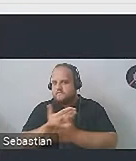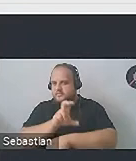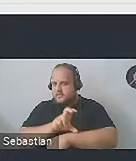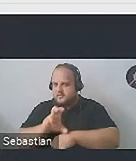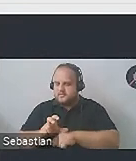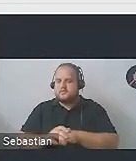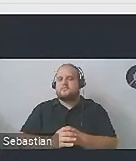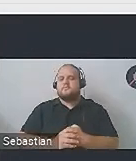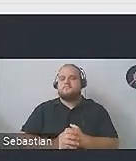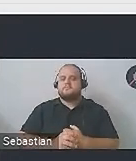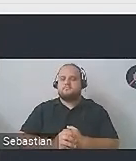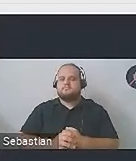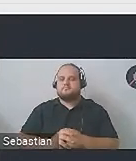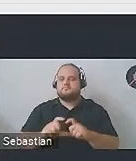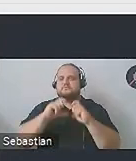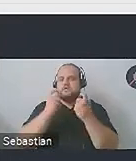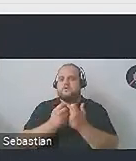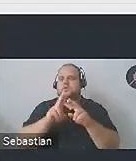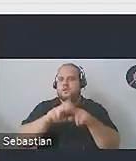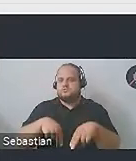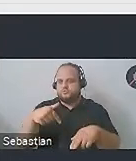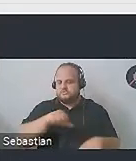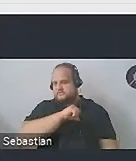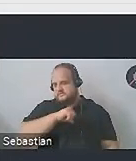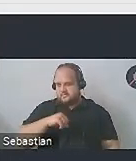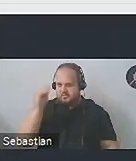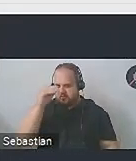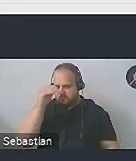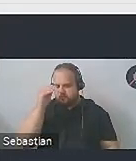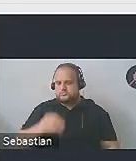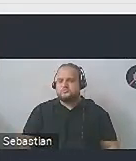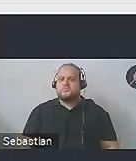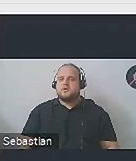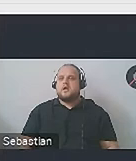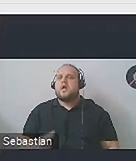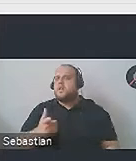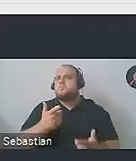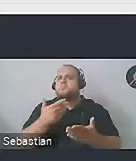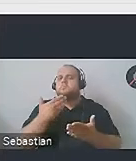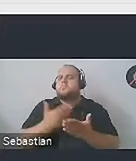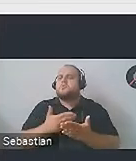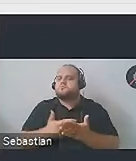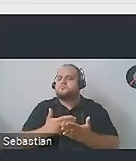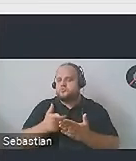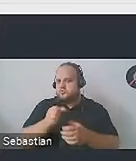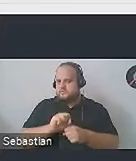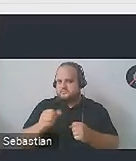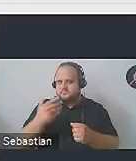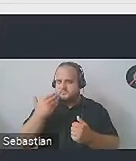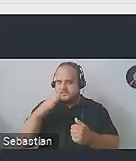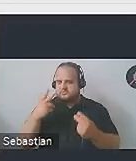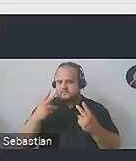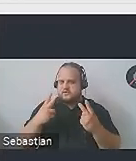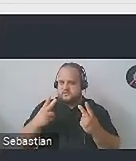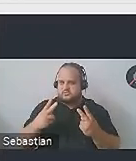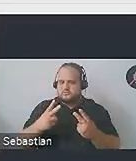dobrych praktykach, to całej reszty możecie się sami nauczyć, ale to przekonanie o tym, po co właściwie to robimy, jest bardzo ważne, też żebyście